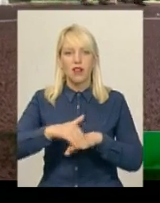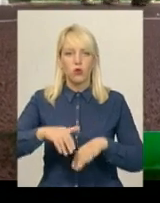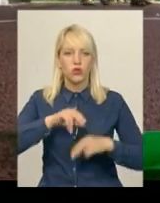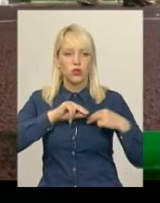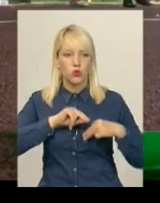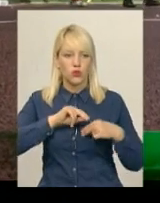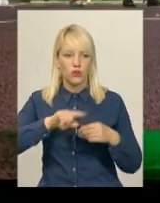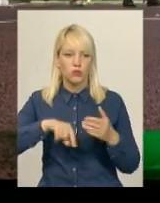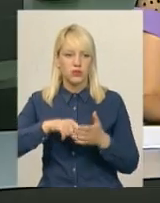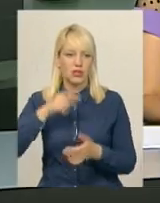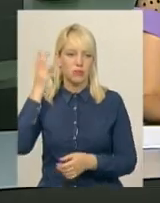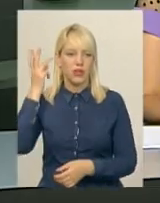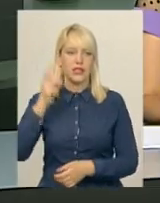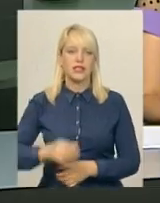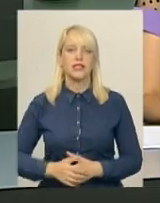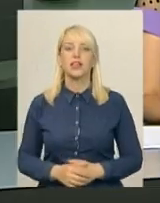Хмельницькому.